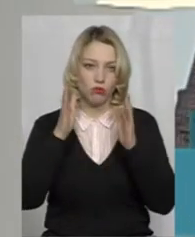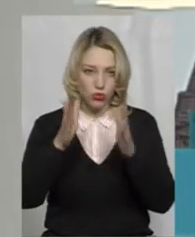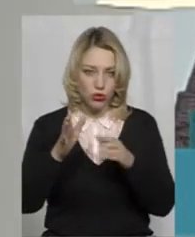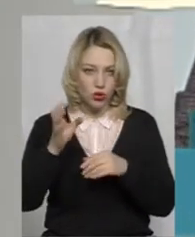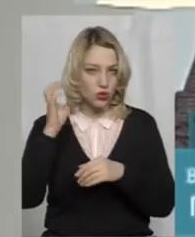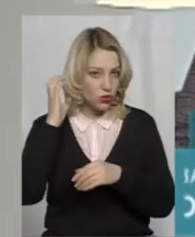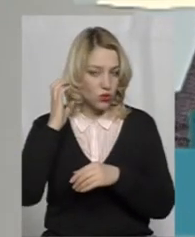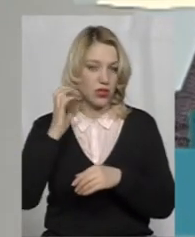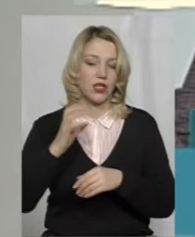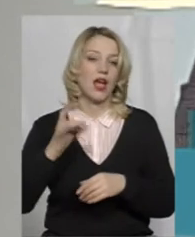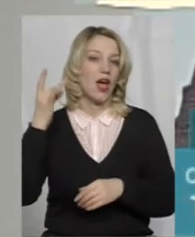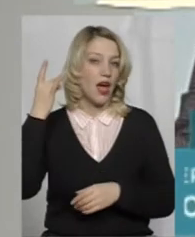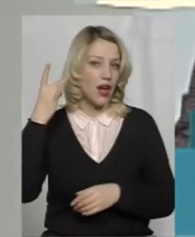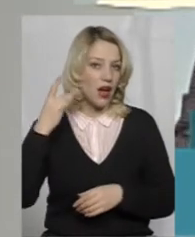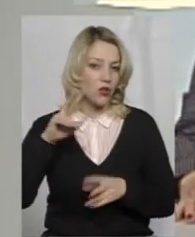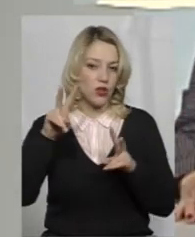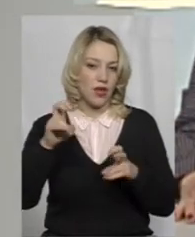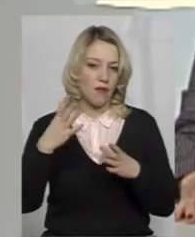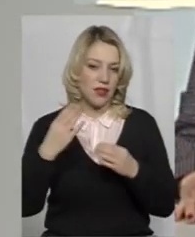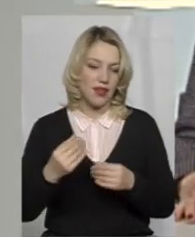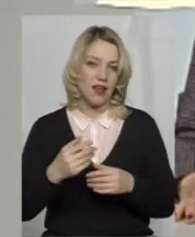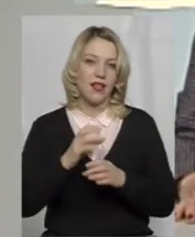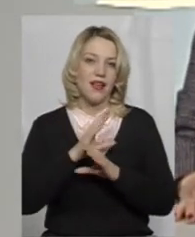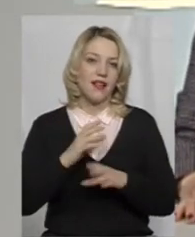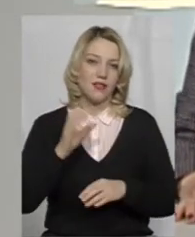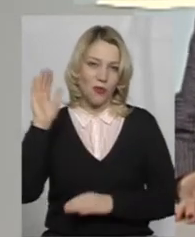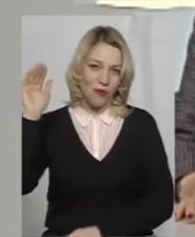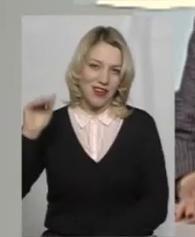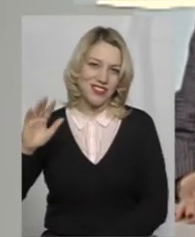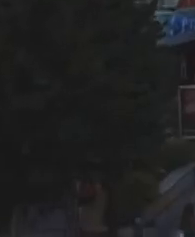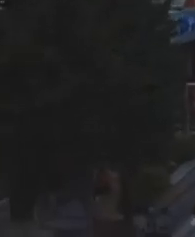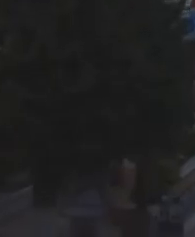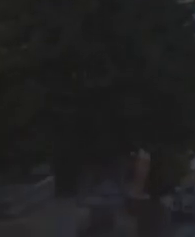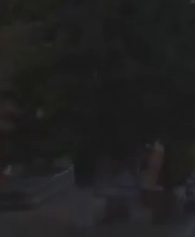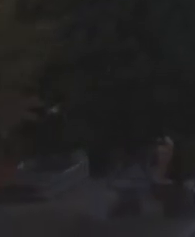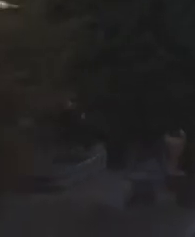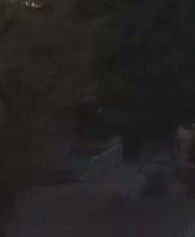слухати радіоверсію теми дня. На все добре. Побачимося.